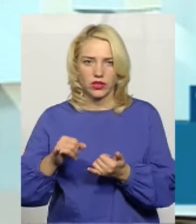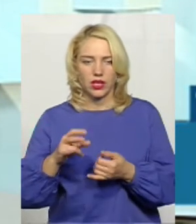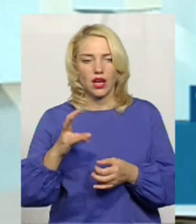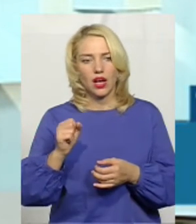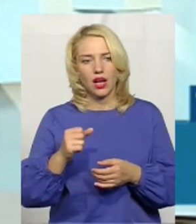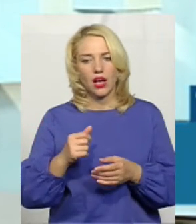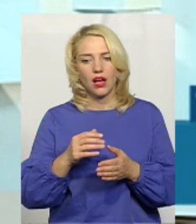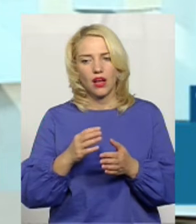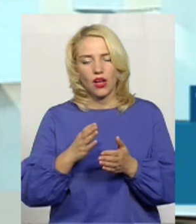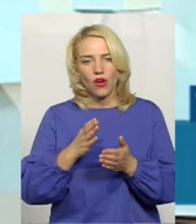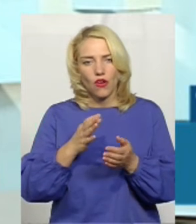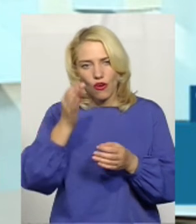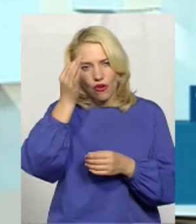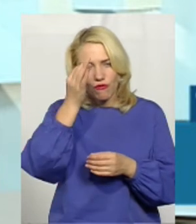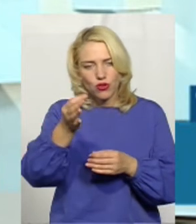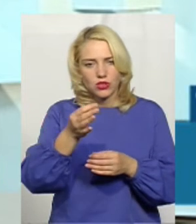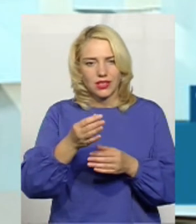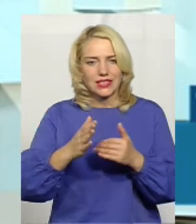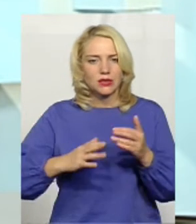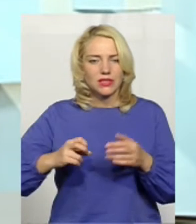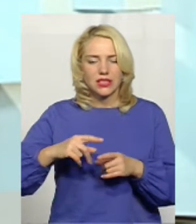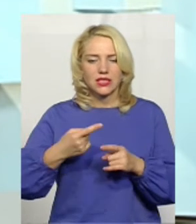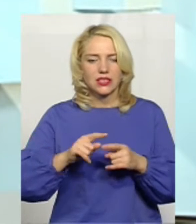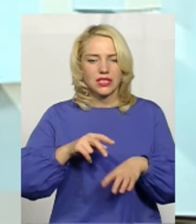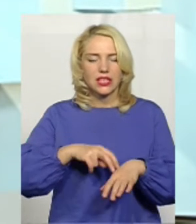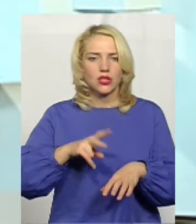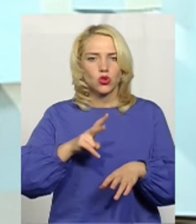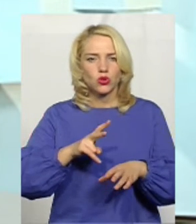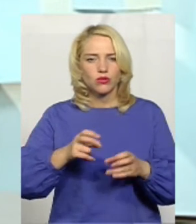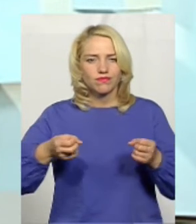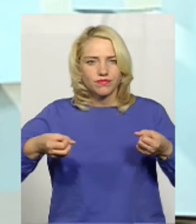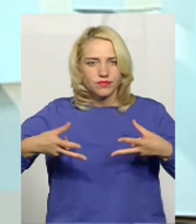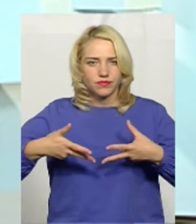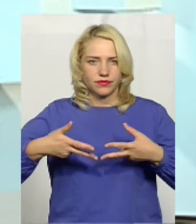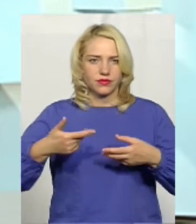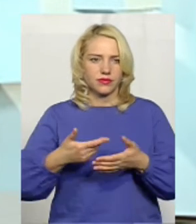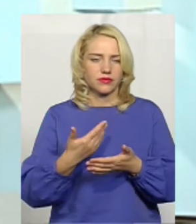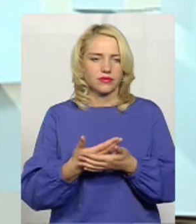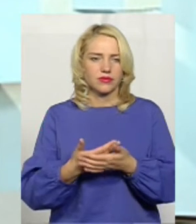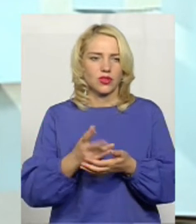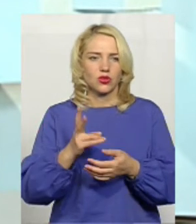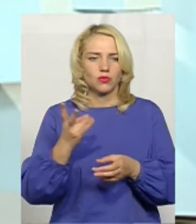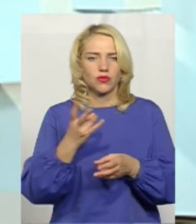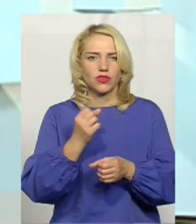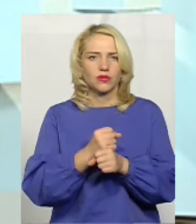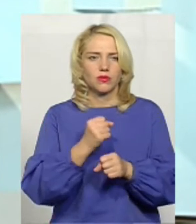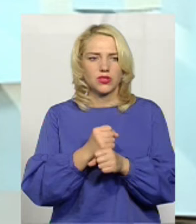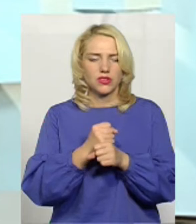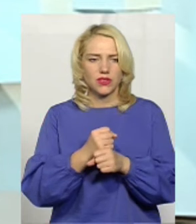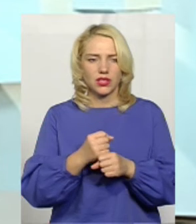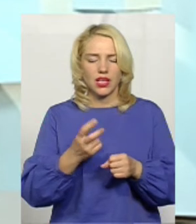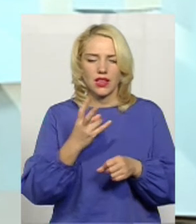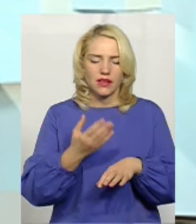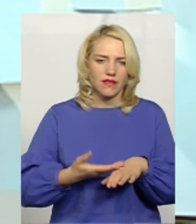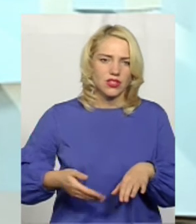вузька спеціалізація – це вже таких лікарів, які спеціалізовані, які мають працювати саме з пацієнтами